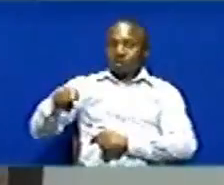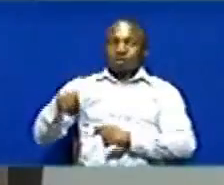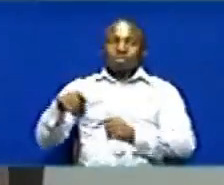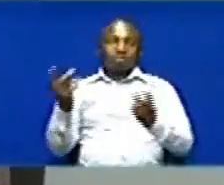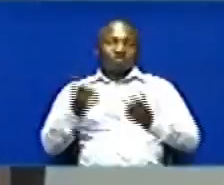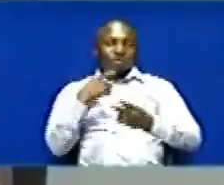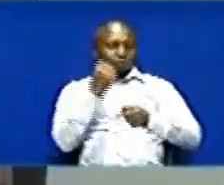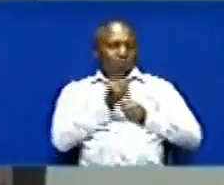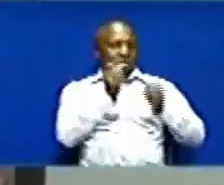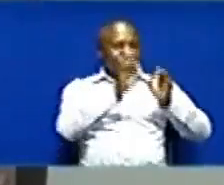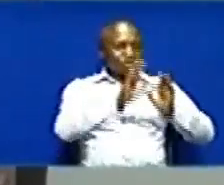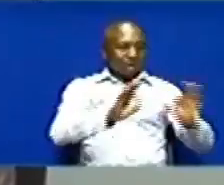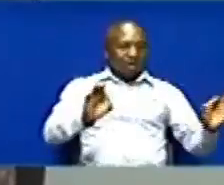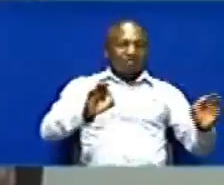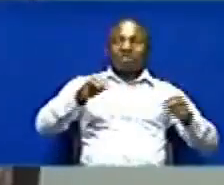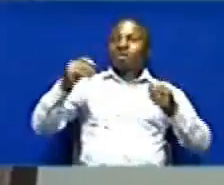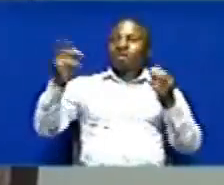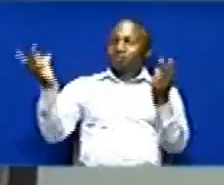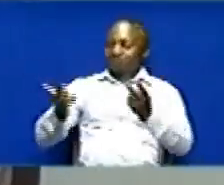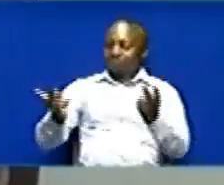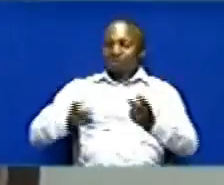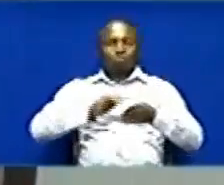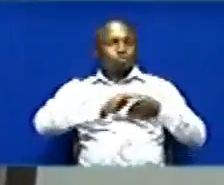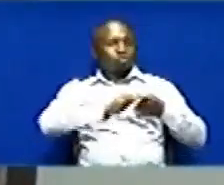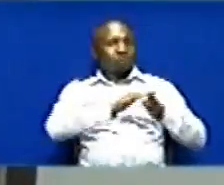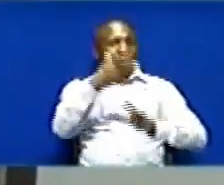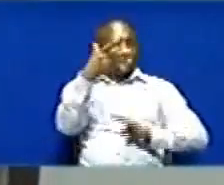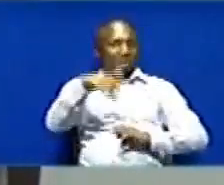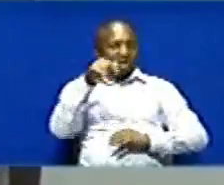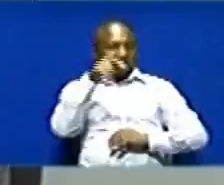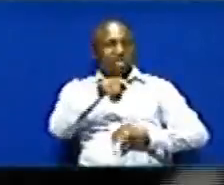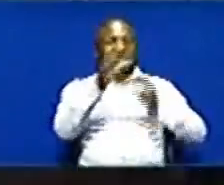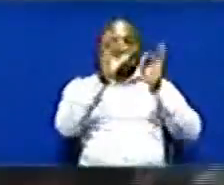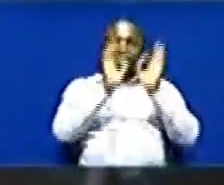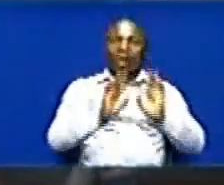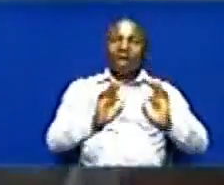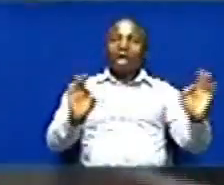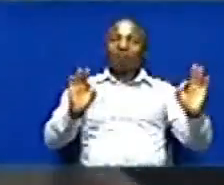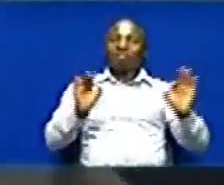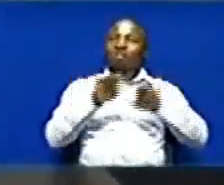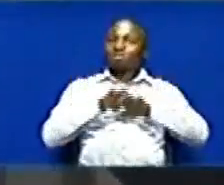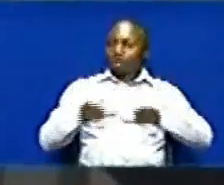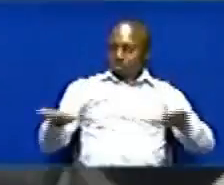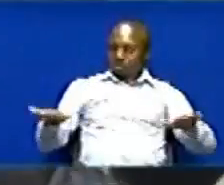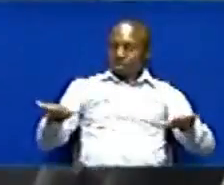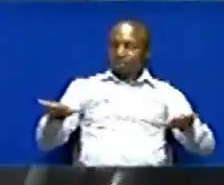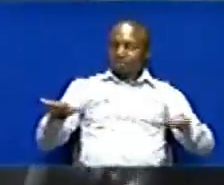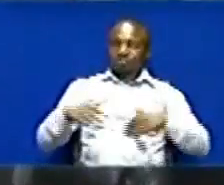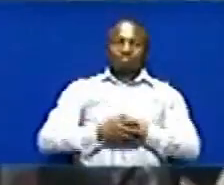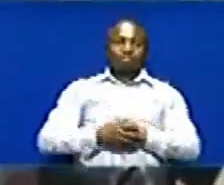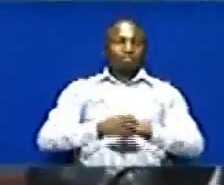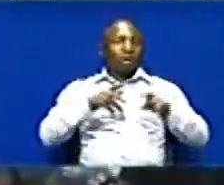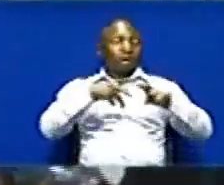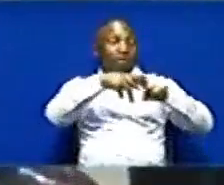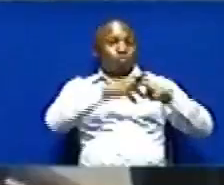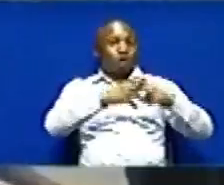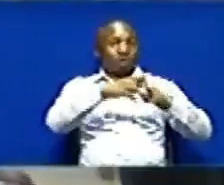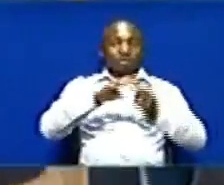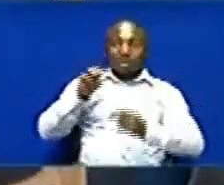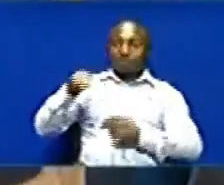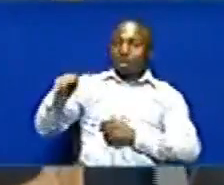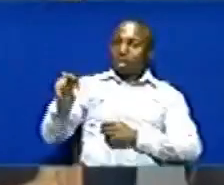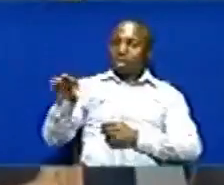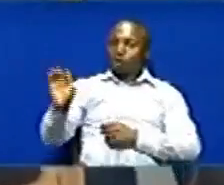kufanya usafi Lakini pia na kutumia maji Yari usafi na salama Mwandesi mengo amesema Tayani